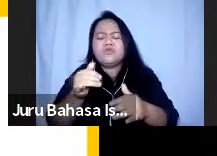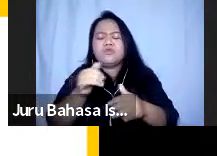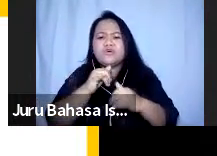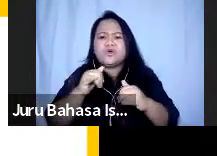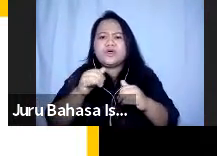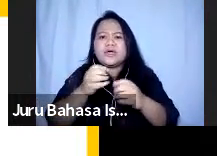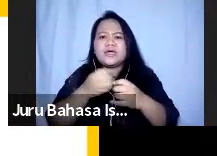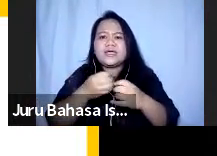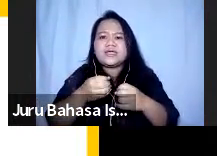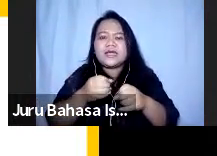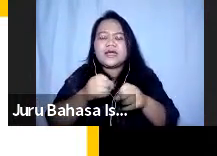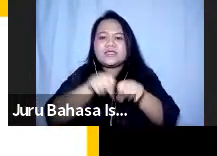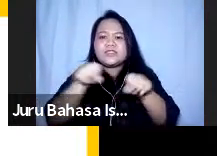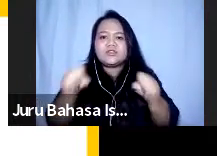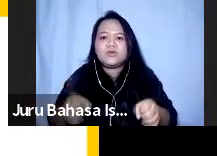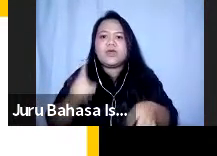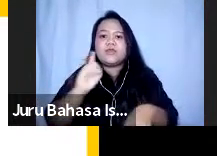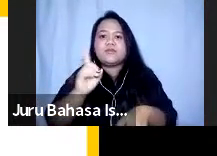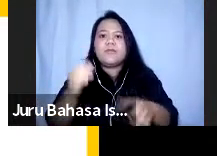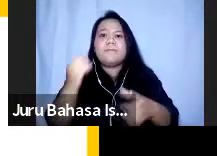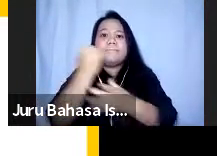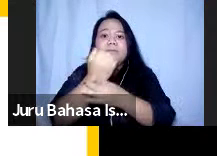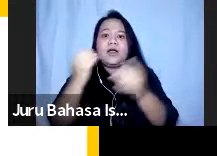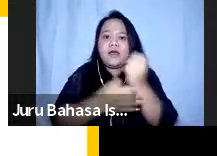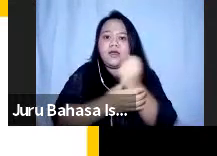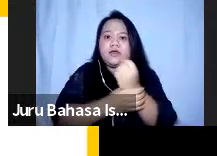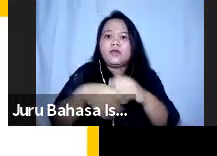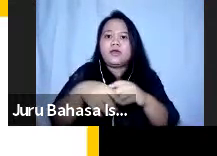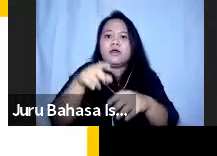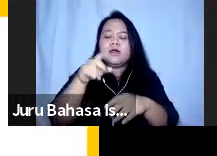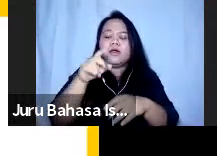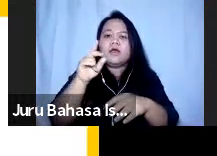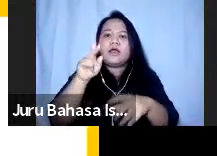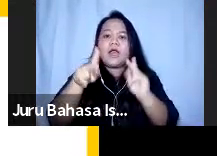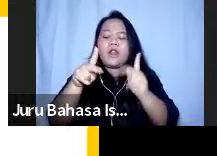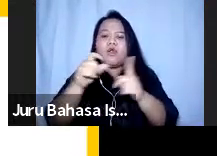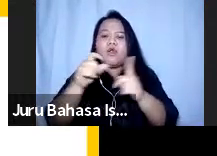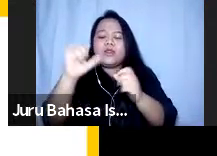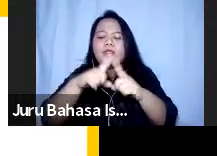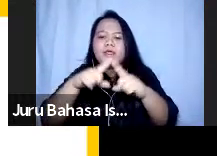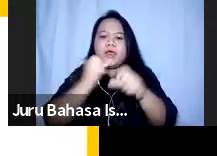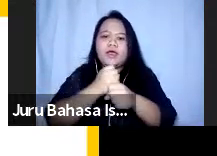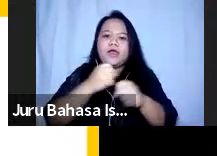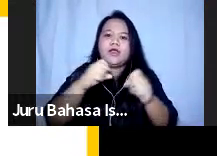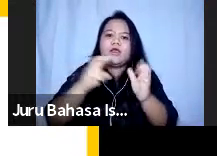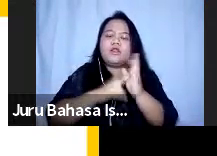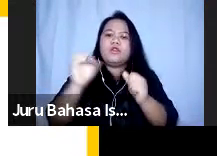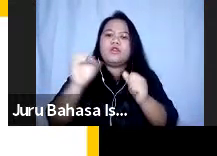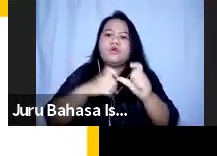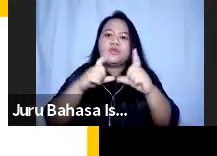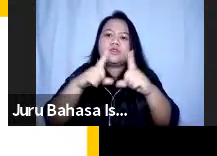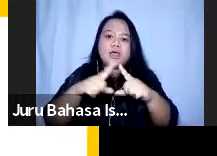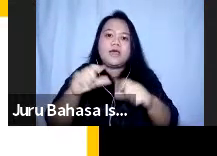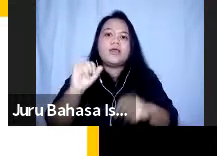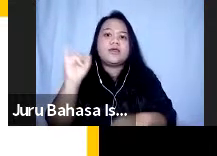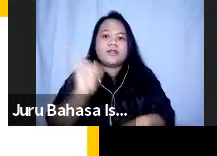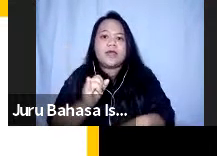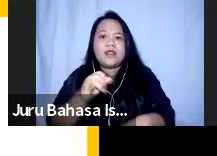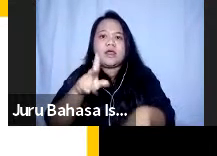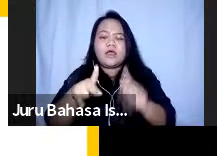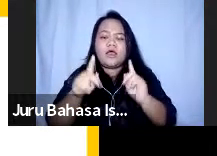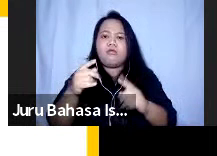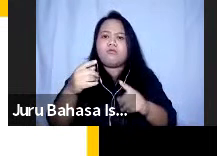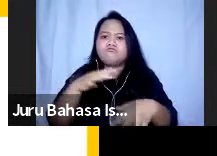itu akan berbahaya ketika nanti diagnosanya adalah salah jadi kalau bertemu teman-teman tuli tidak usah